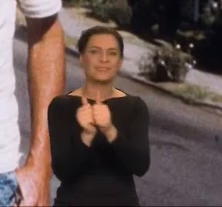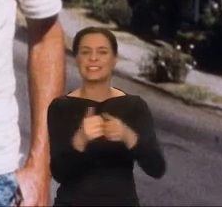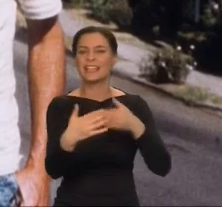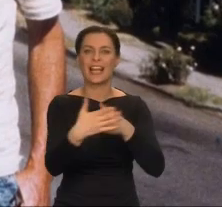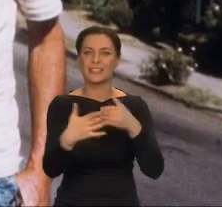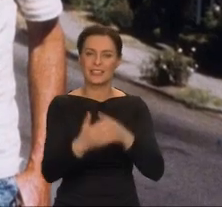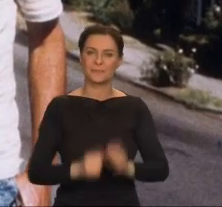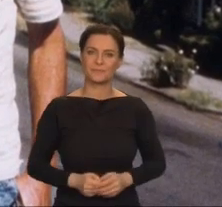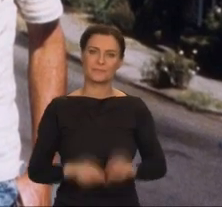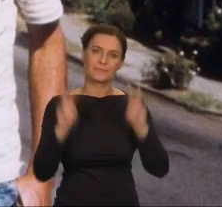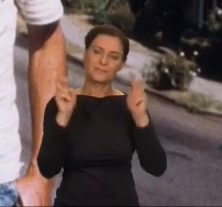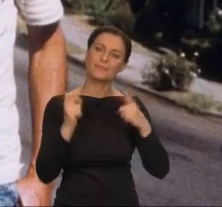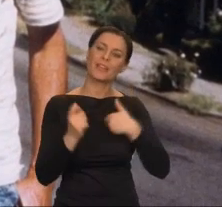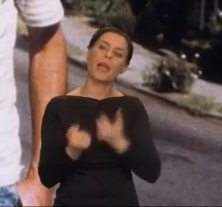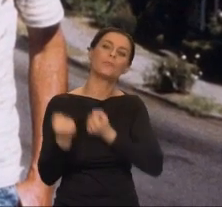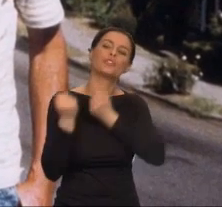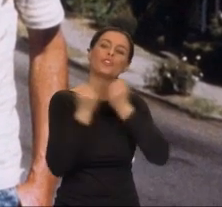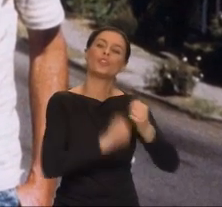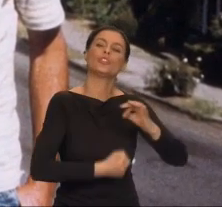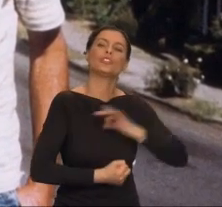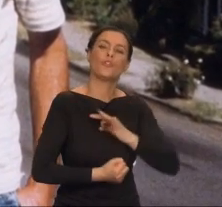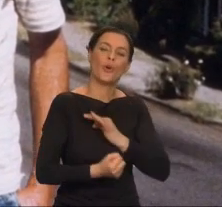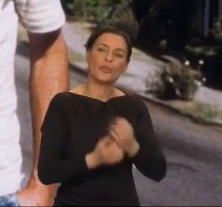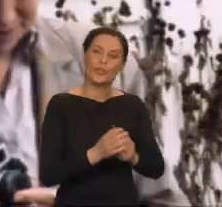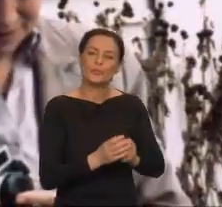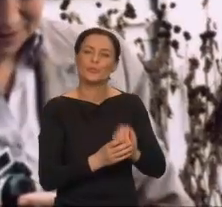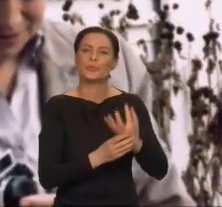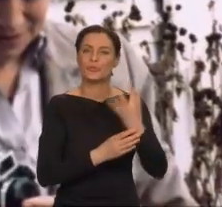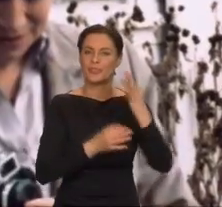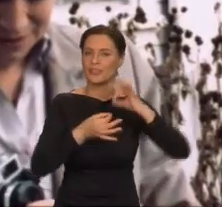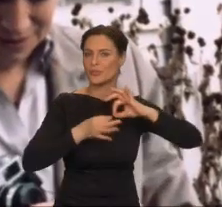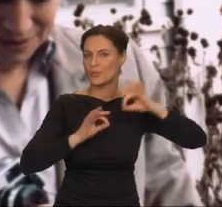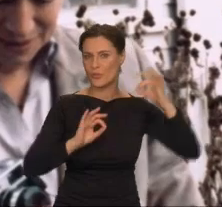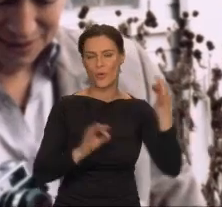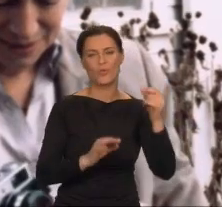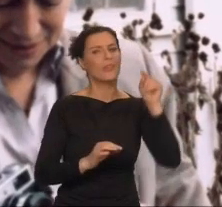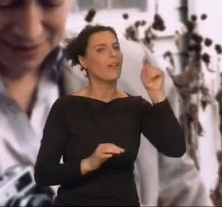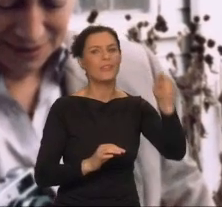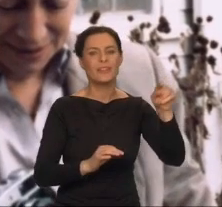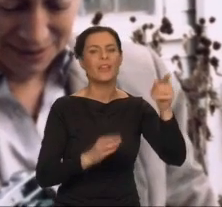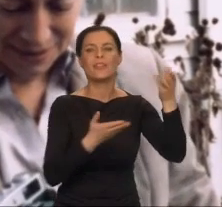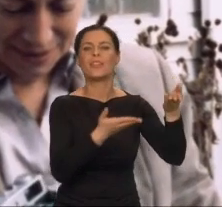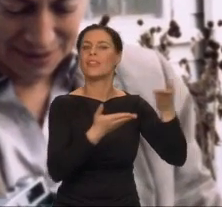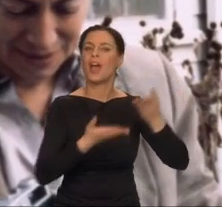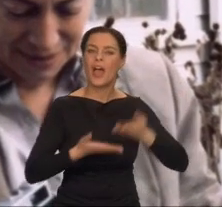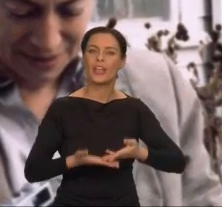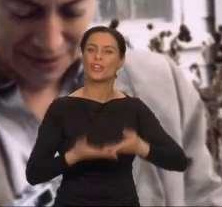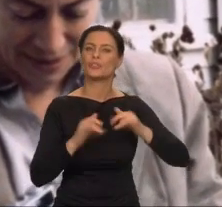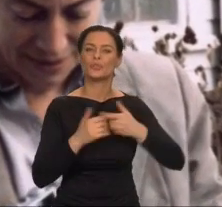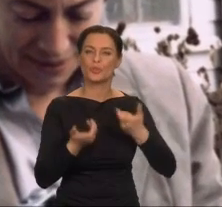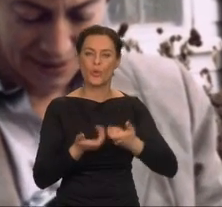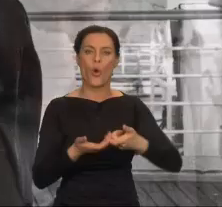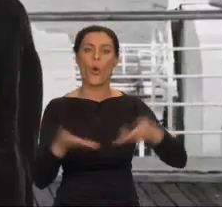Przynoszę swoje strumienie i mroki złota, a ty, głębokie groby i wyspy.